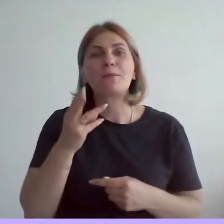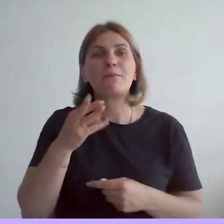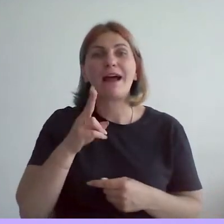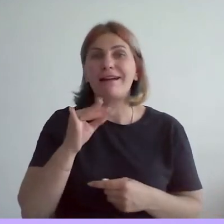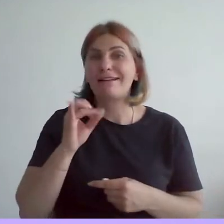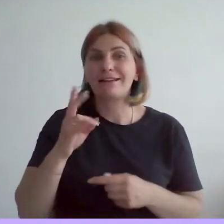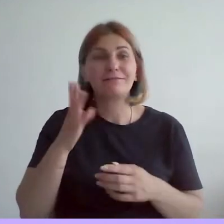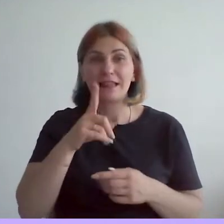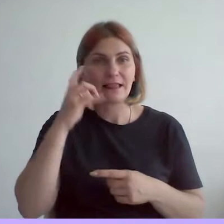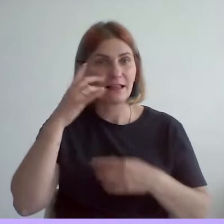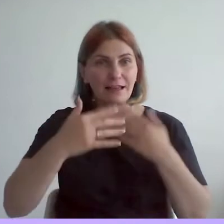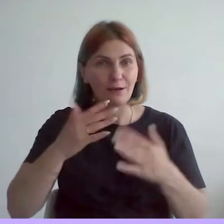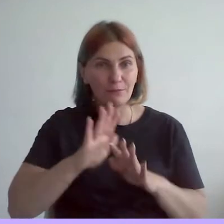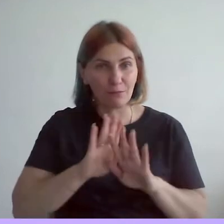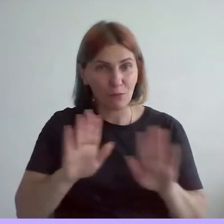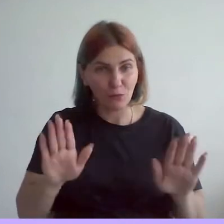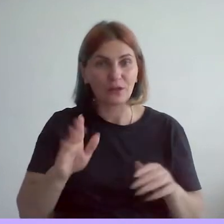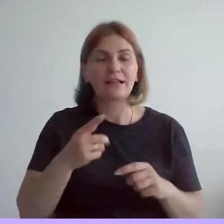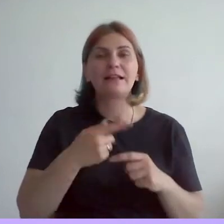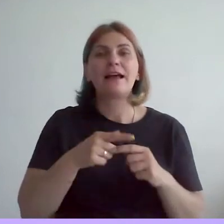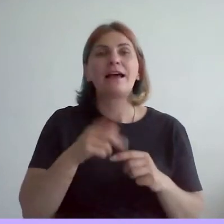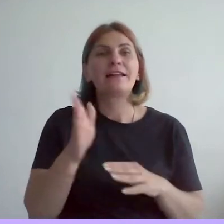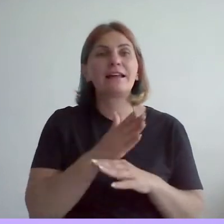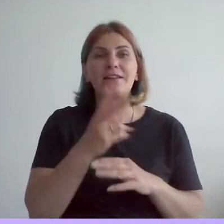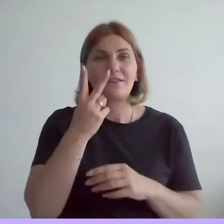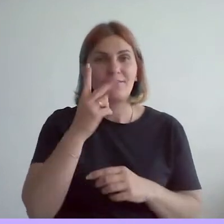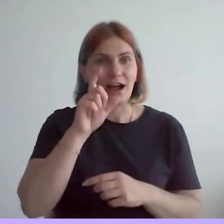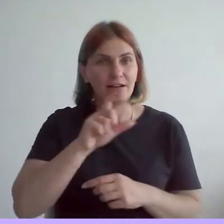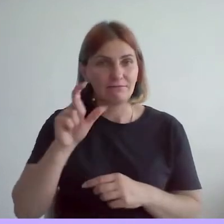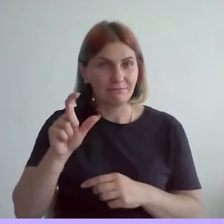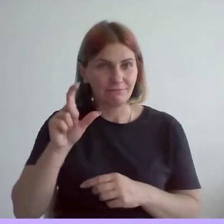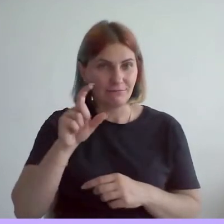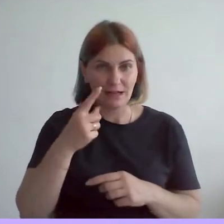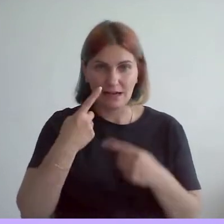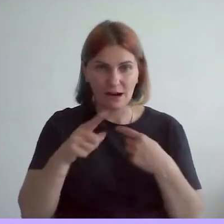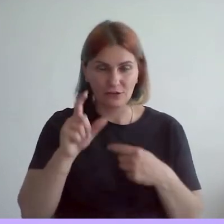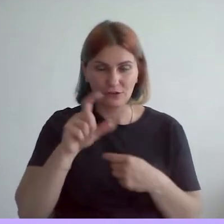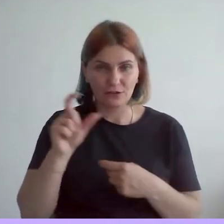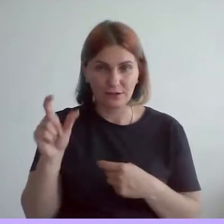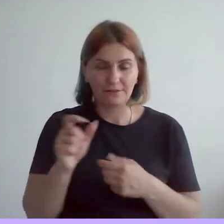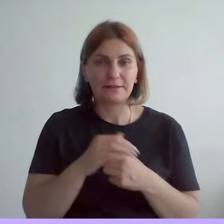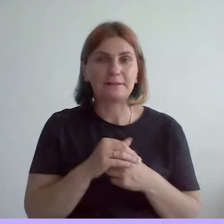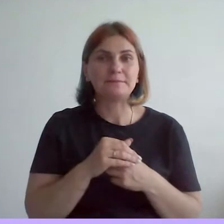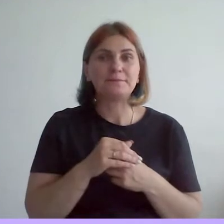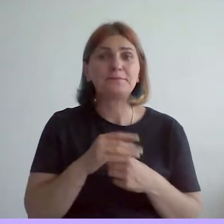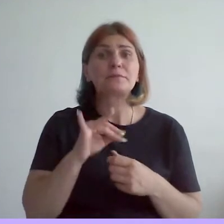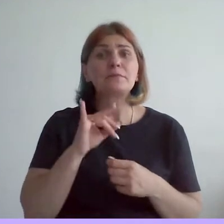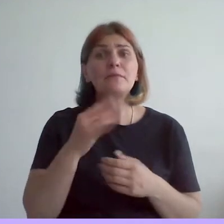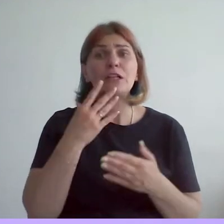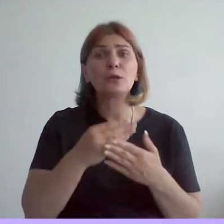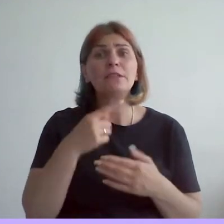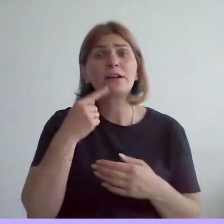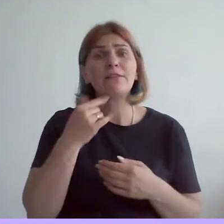который жил на рубеже 19-го и 20-го веков. И, собственно говоря, у нас в